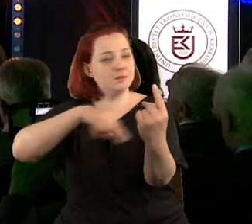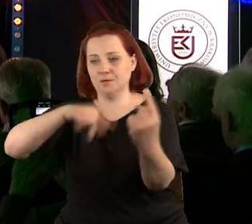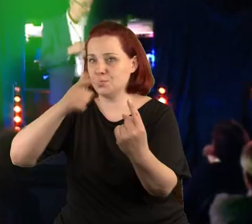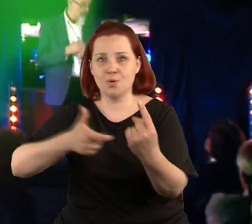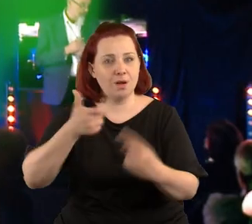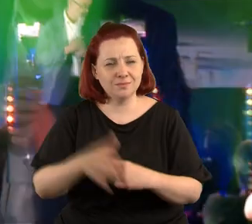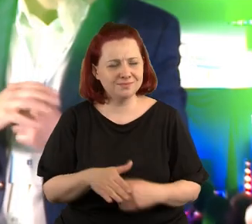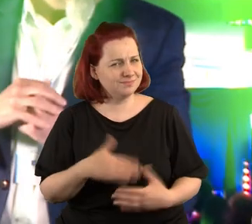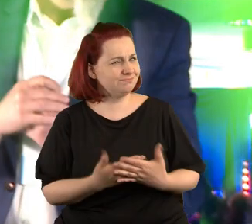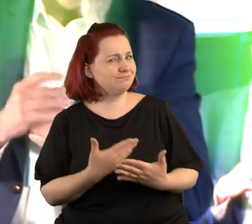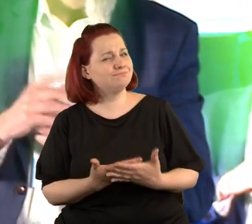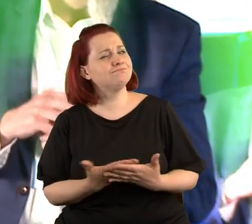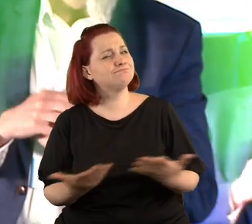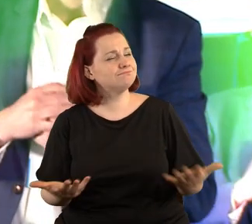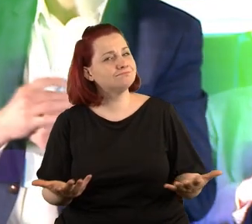Dlaczego?